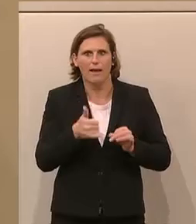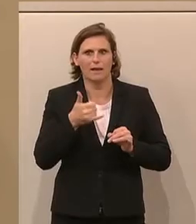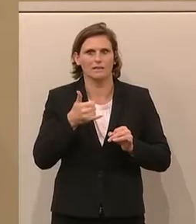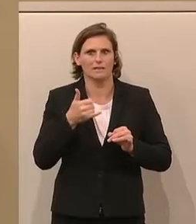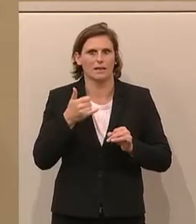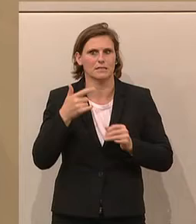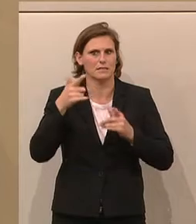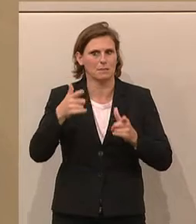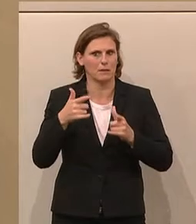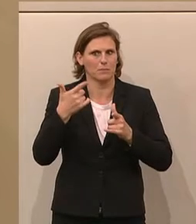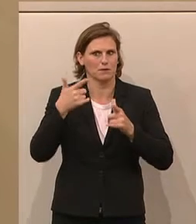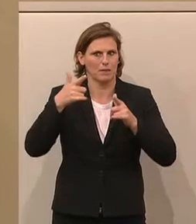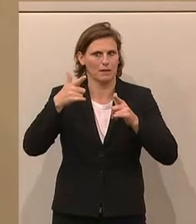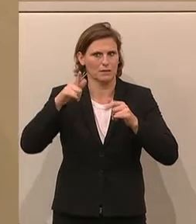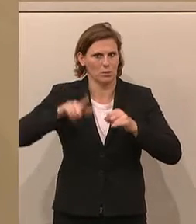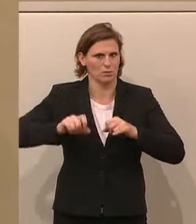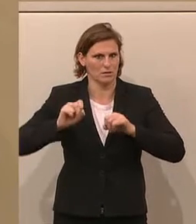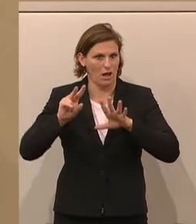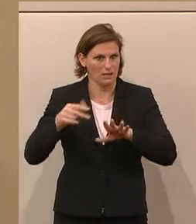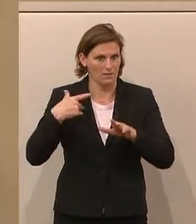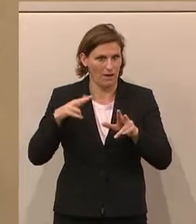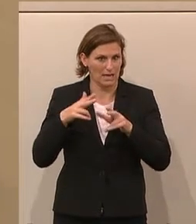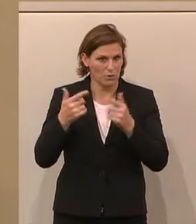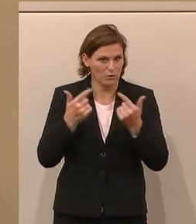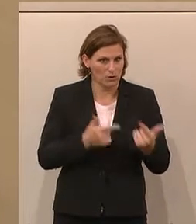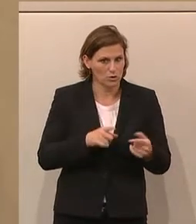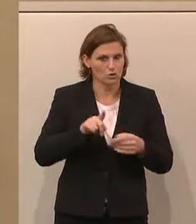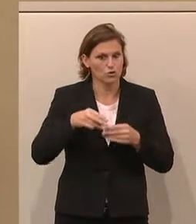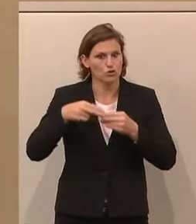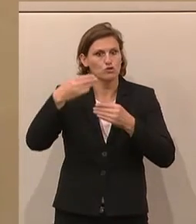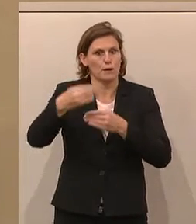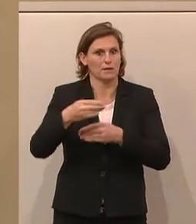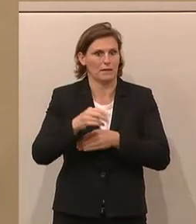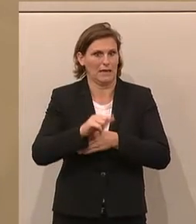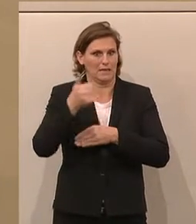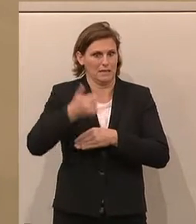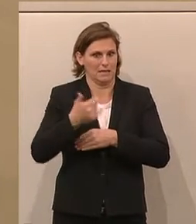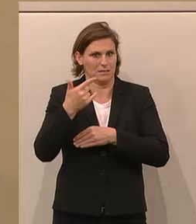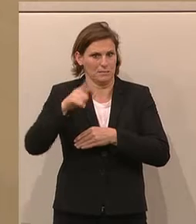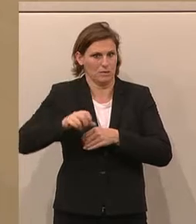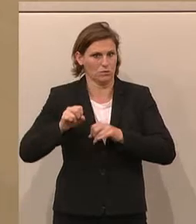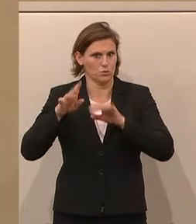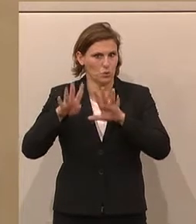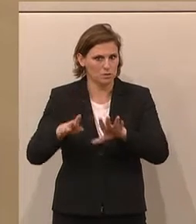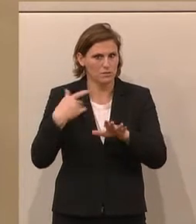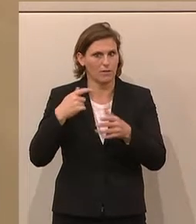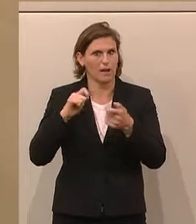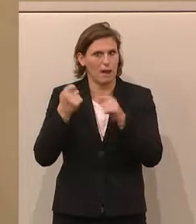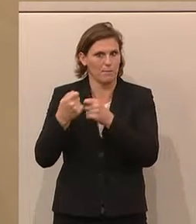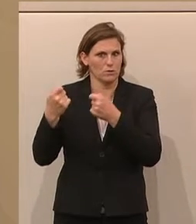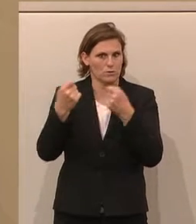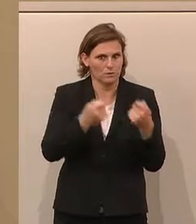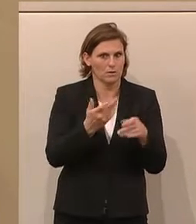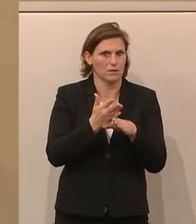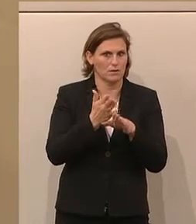2018 wie in der Regierungsvorlage, sondern mit 1. Jänner 2019 wie in dem Abänderungsvortrag